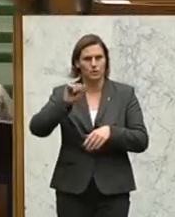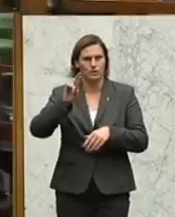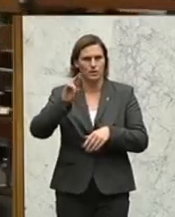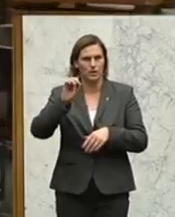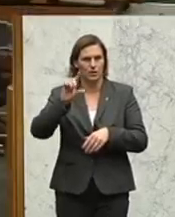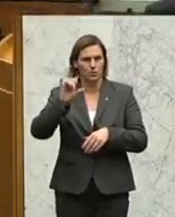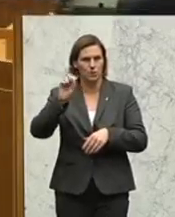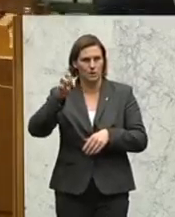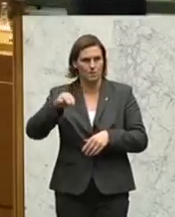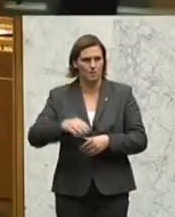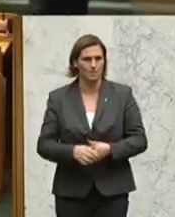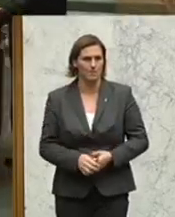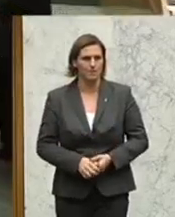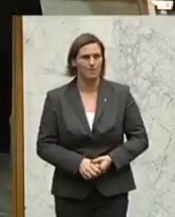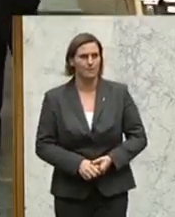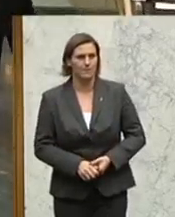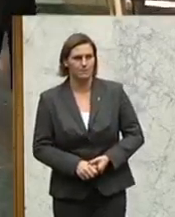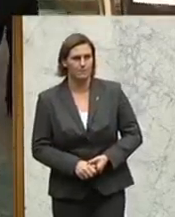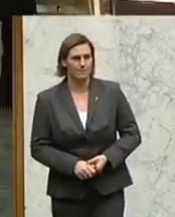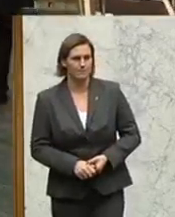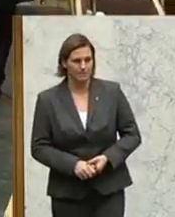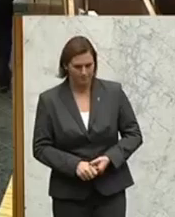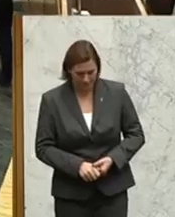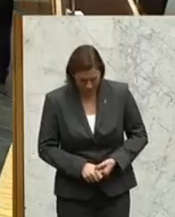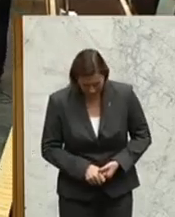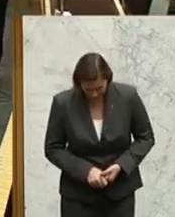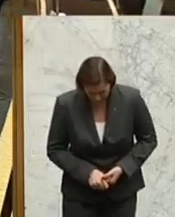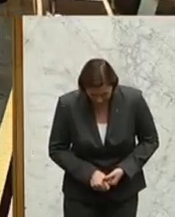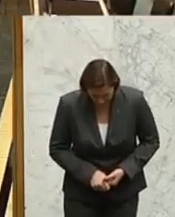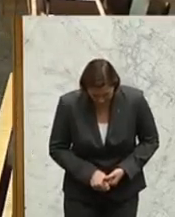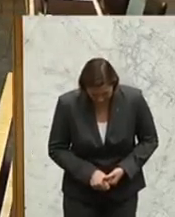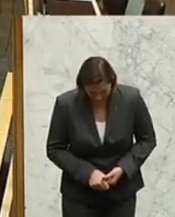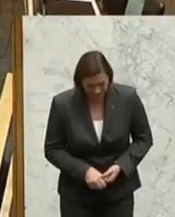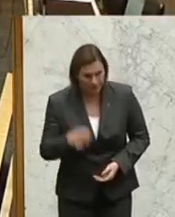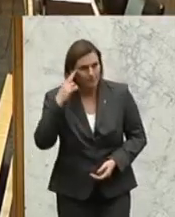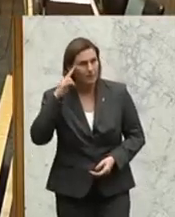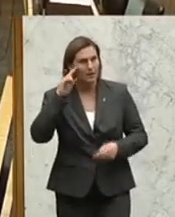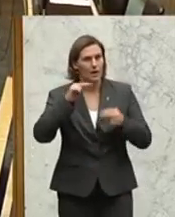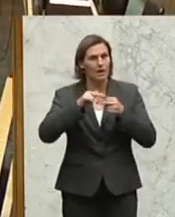Dies sei möglich aufgrund überhöhter Gerichtsgebühren, wodurch heuer 189 Millionen Euro Überschuss erwirtschaftet wurden.